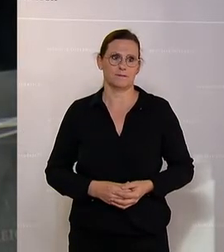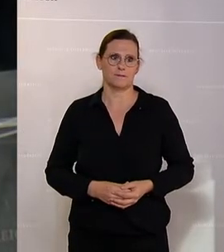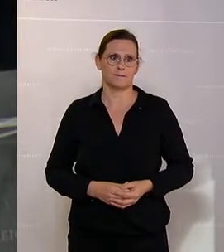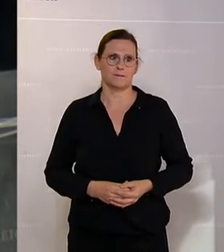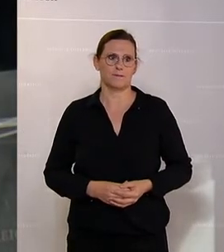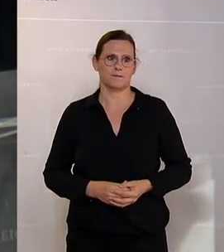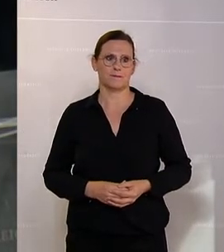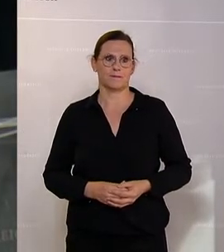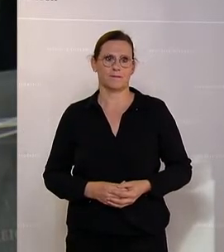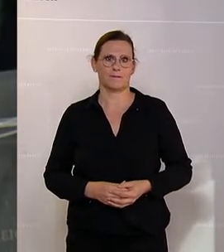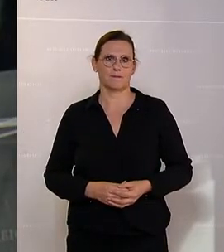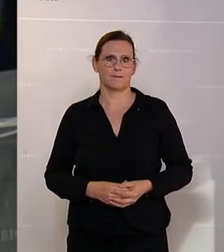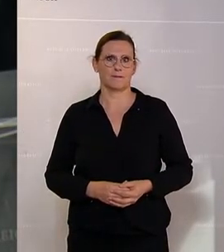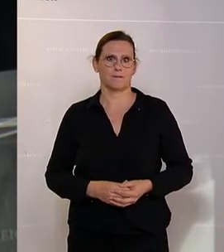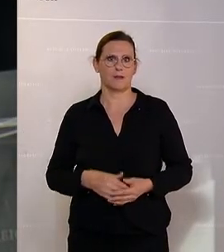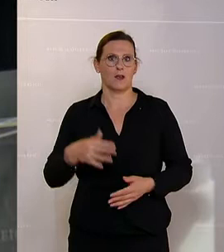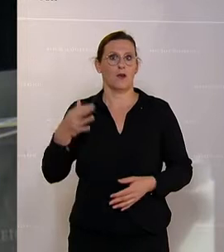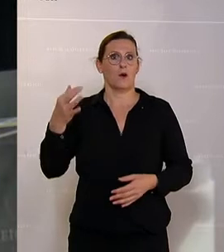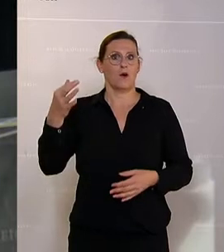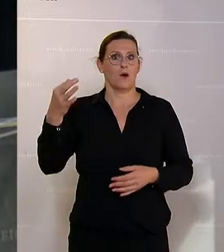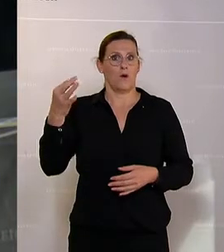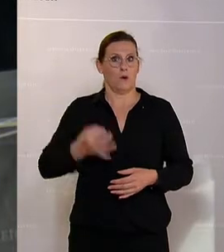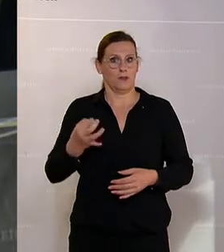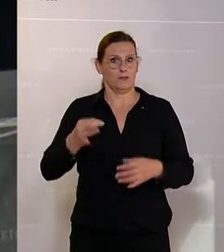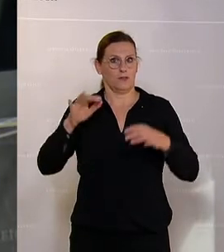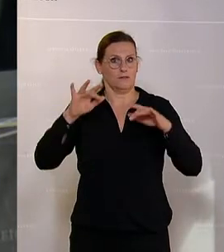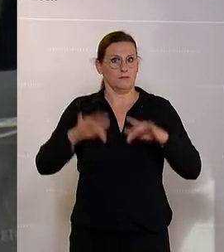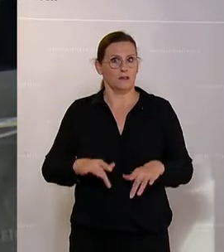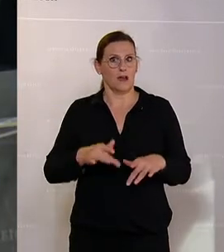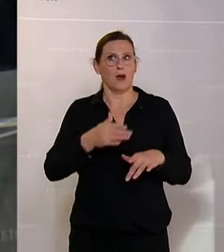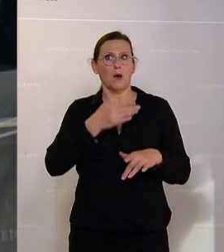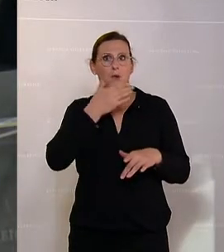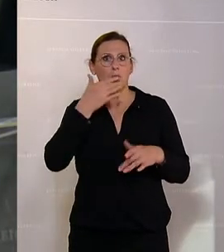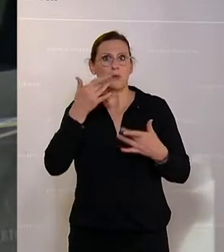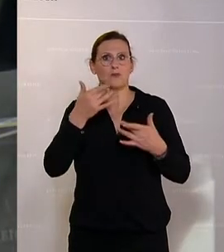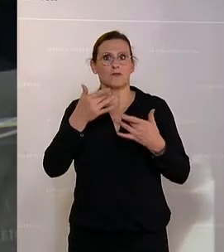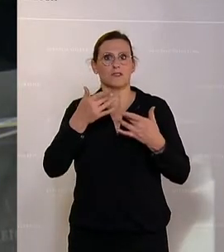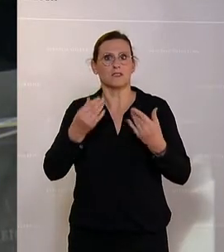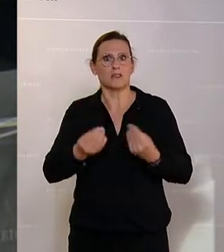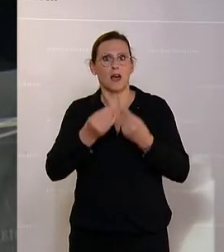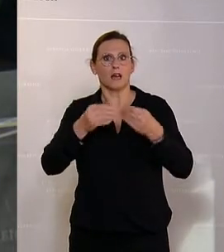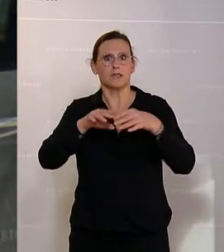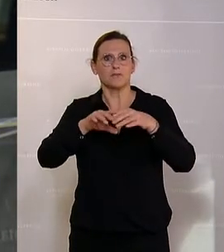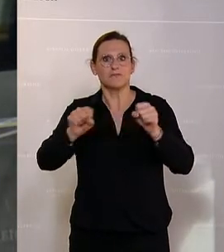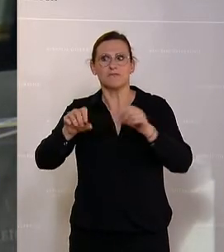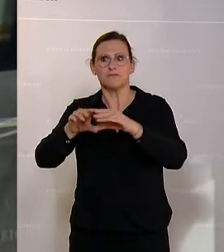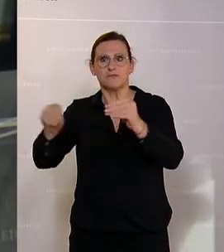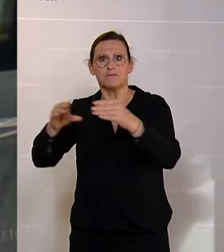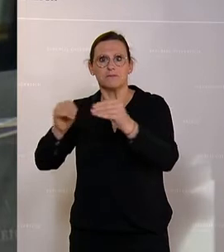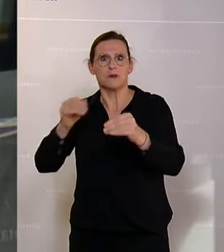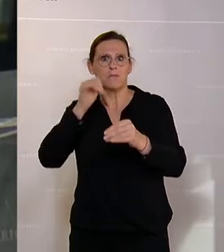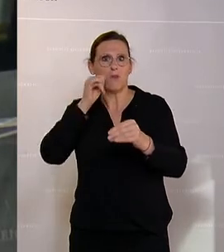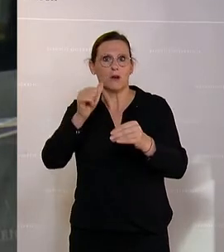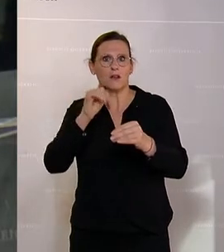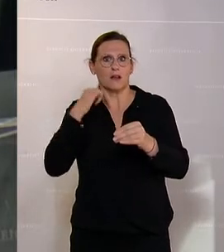Damit wir heute nicht die Dinge zerstören, die dann morgen unwiederbringlich